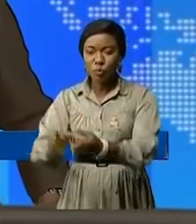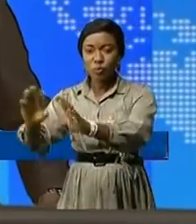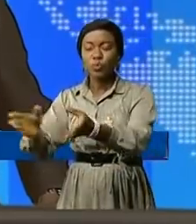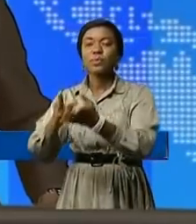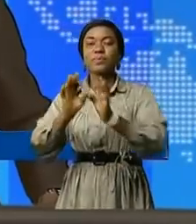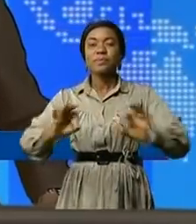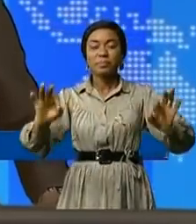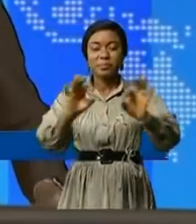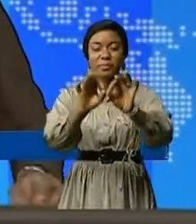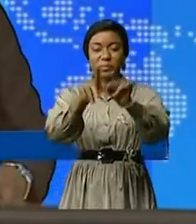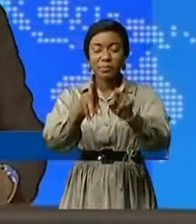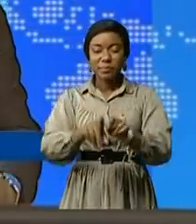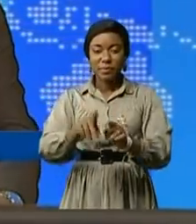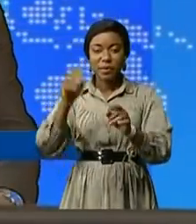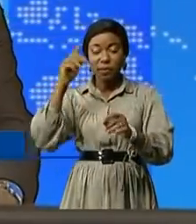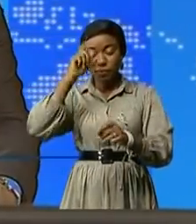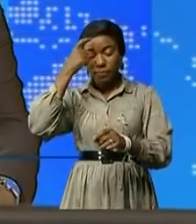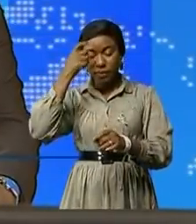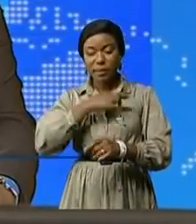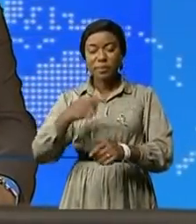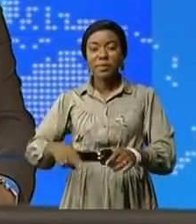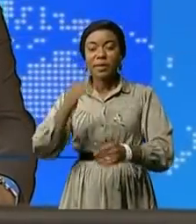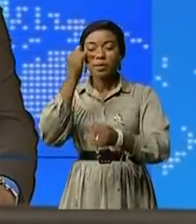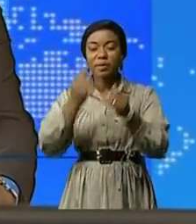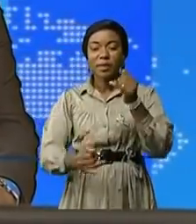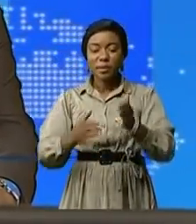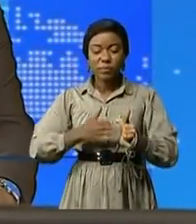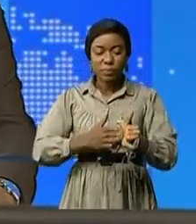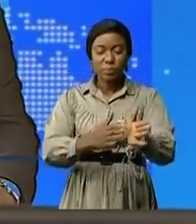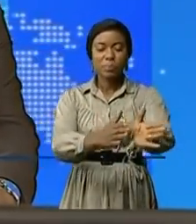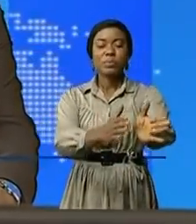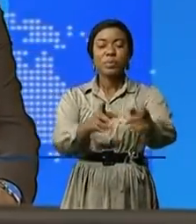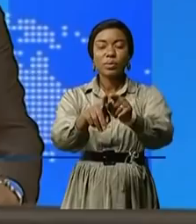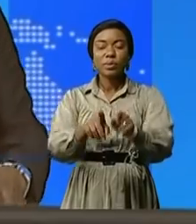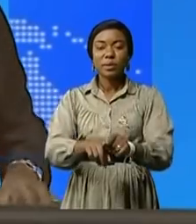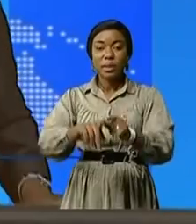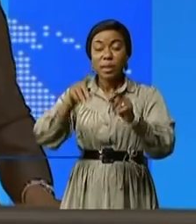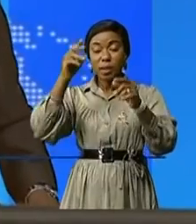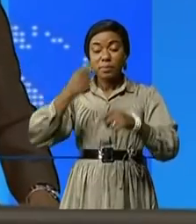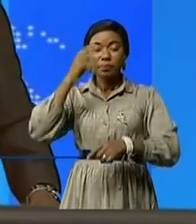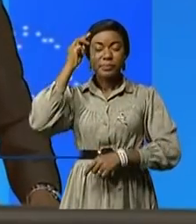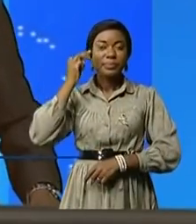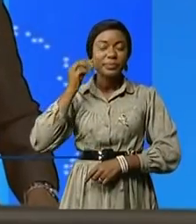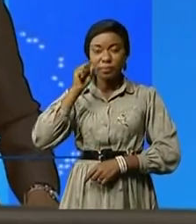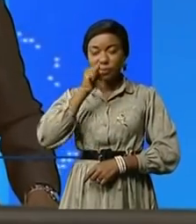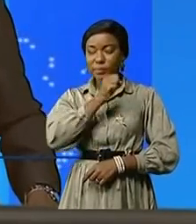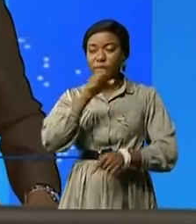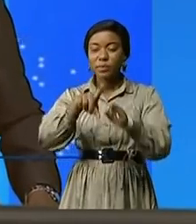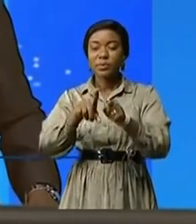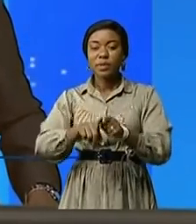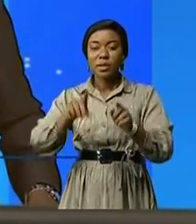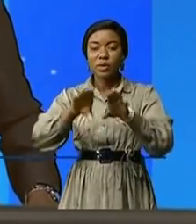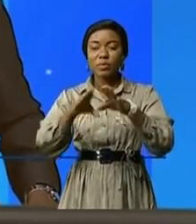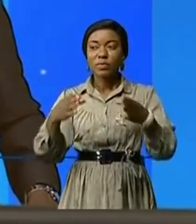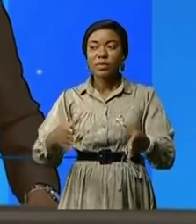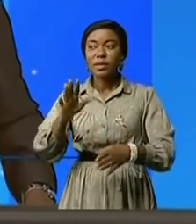République est déterminé à mettre fin aux embouteillages récurrents que connaît l'Equinois. C'est le Premier ministre Jean-Michel Samaloukonde qui a procédé au